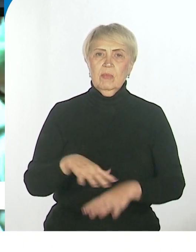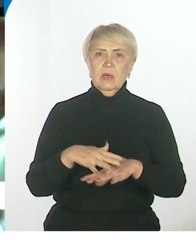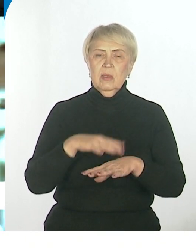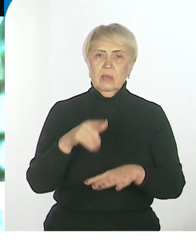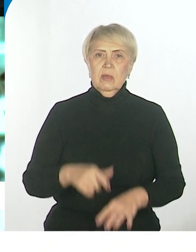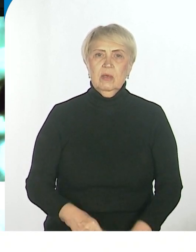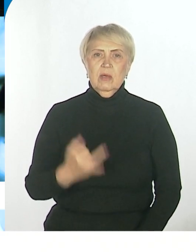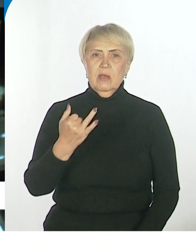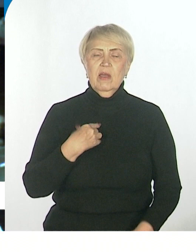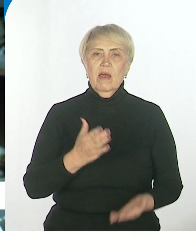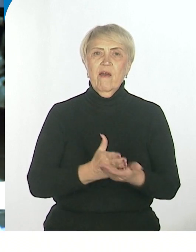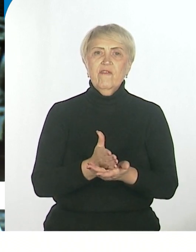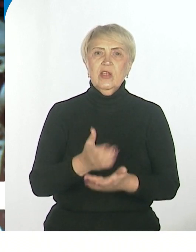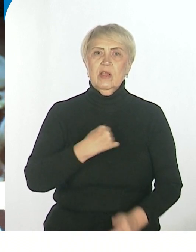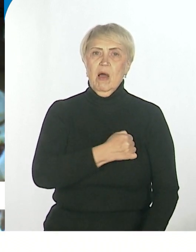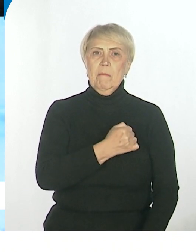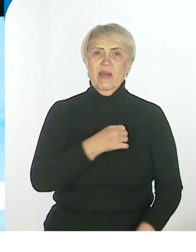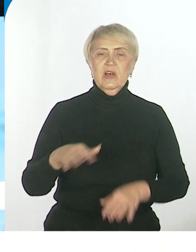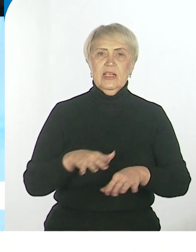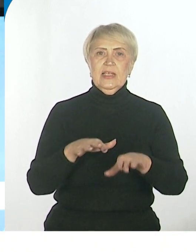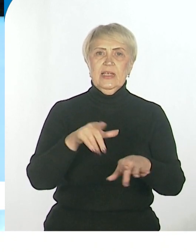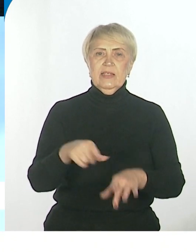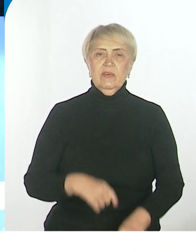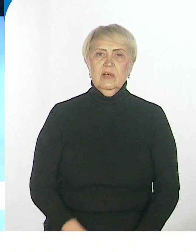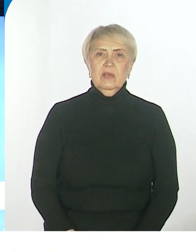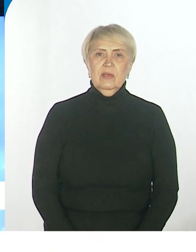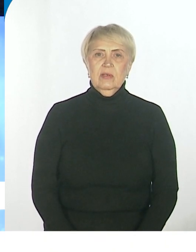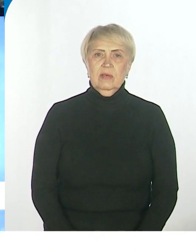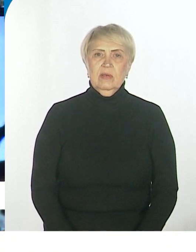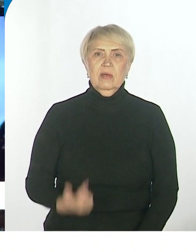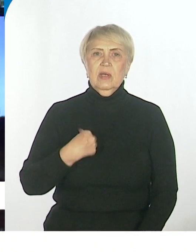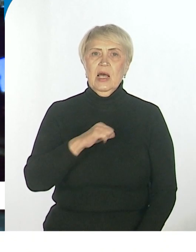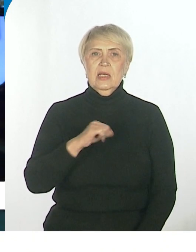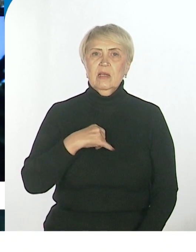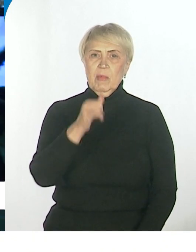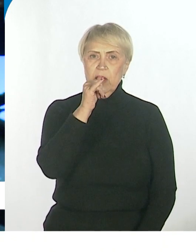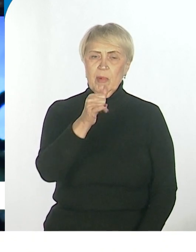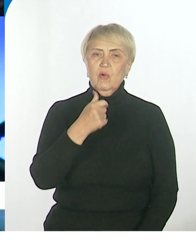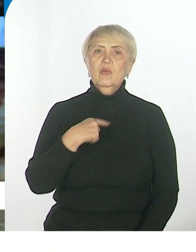Даже ветераны в их действиях говорят, Сергей Николаевич, сам не могу, чем помочь?